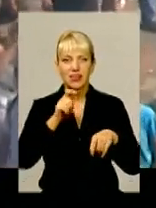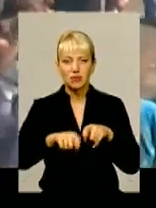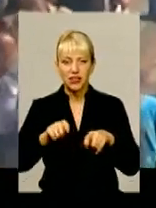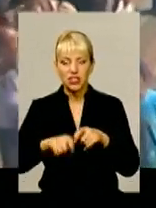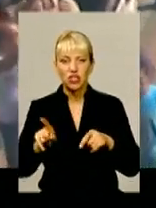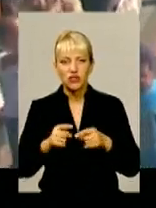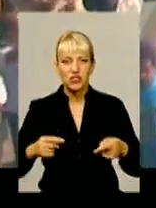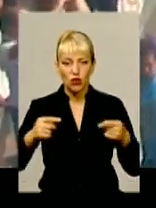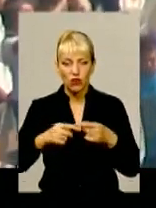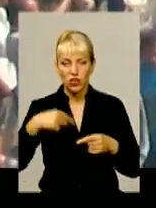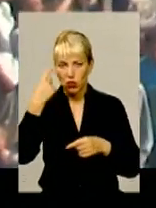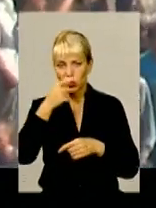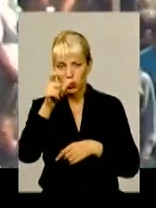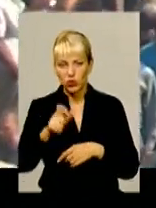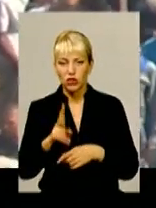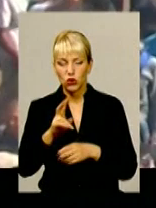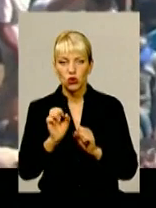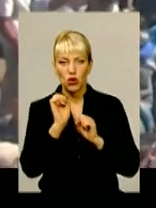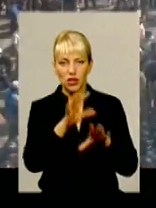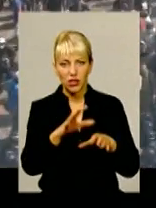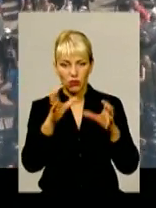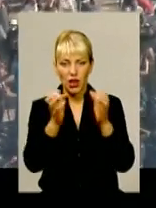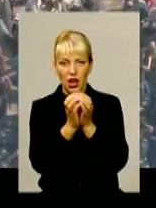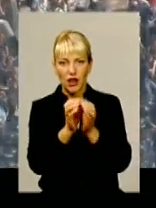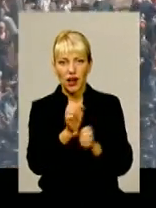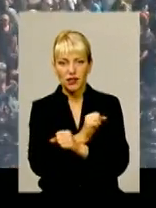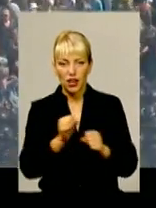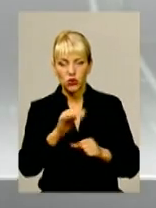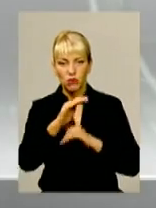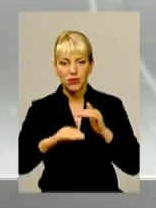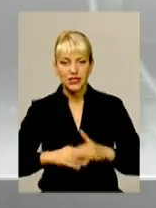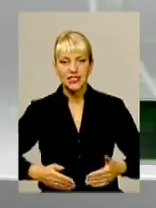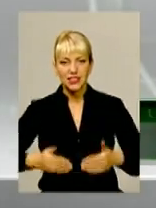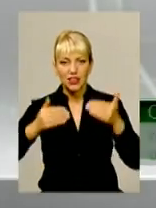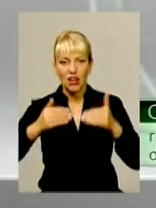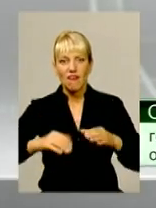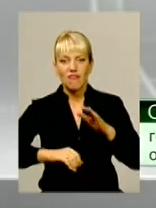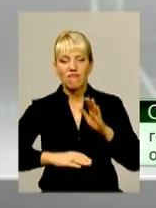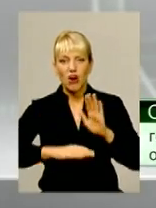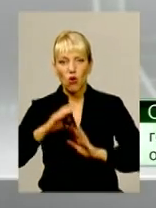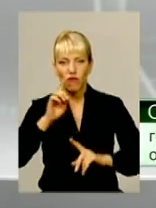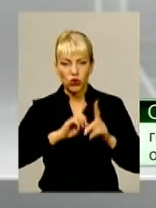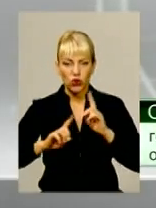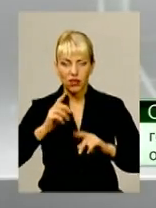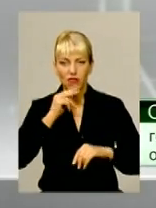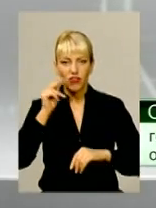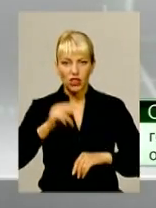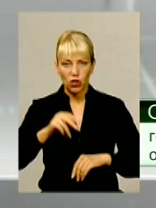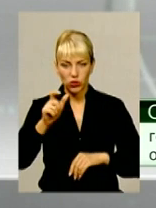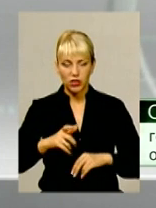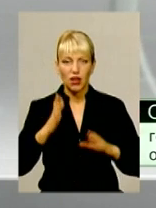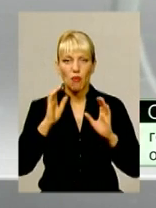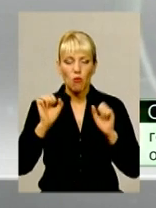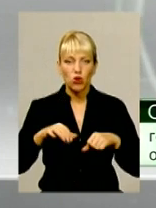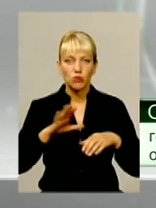особи людини, яка кинула смертоносну гранату під стінами Верховної Ради. Вина людини може доведена тільки бути судом і все.